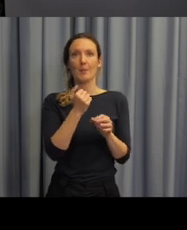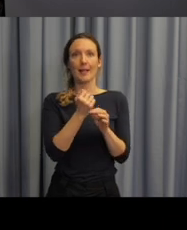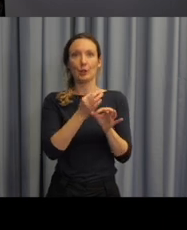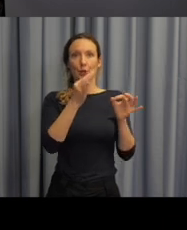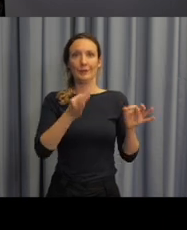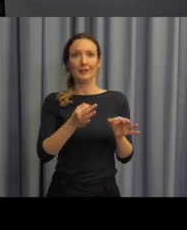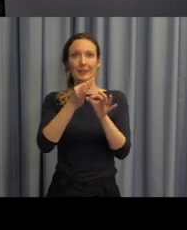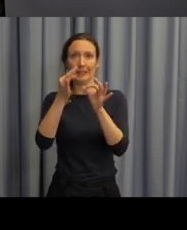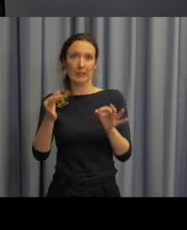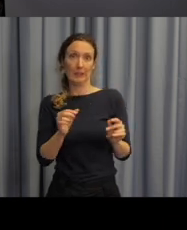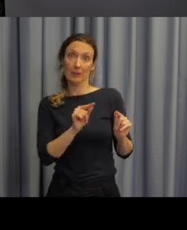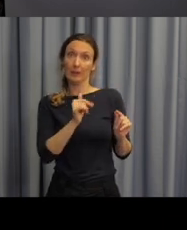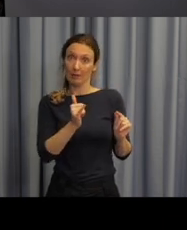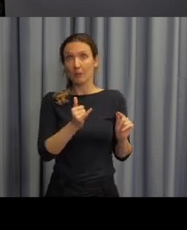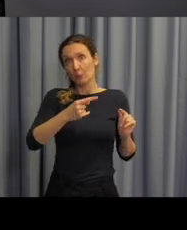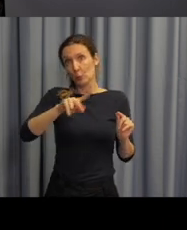oba dva vlastně